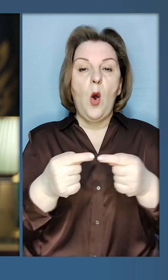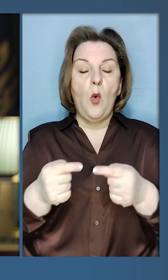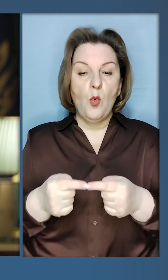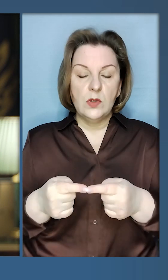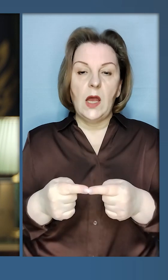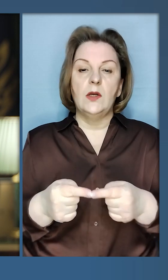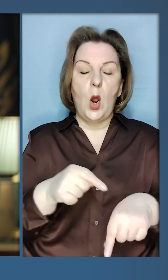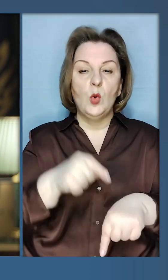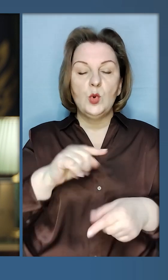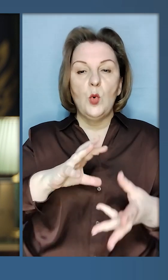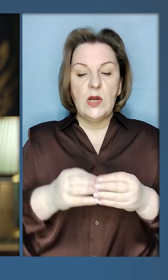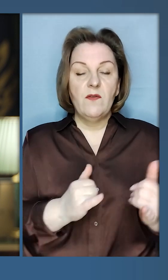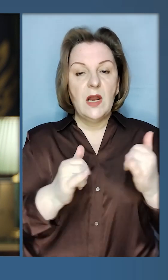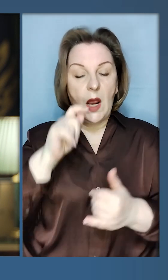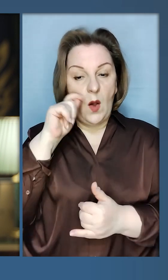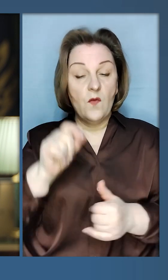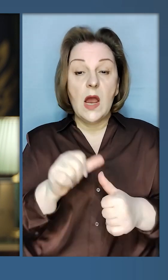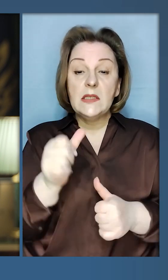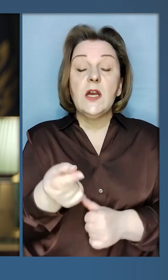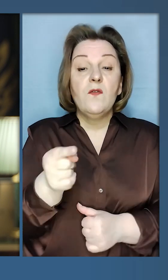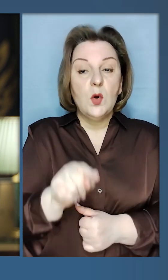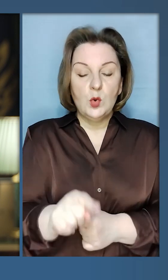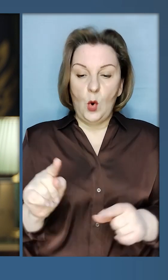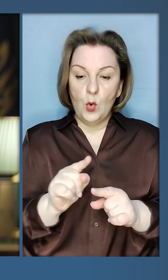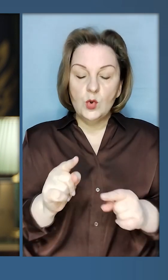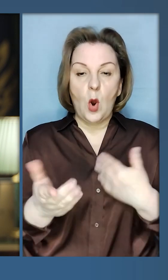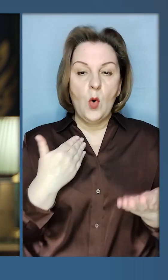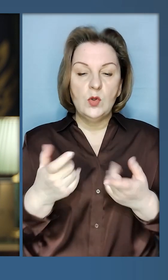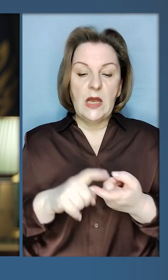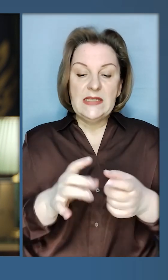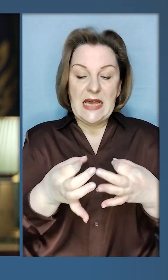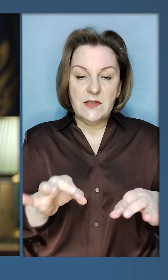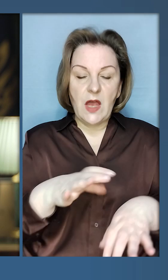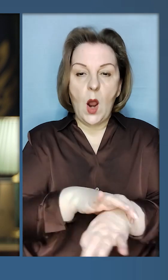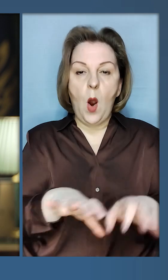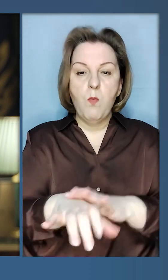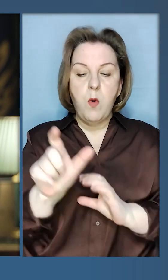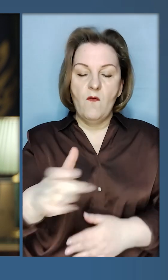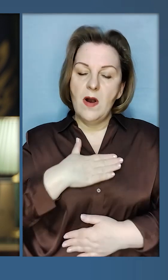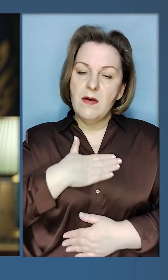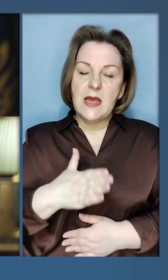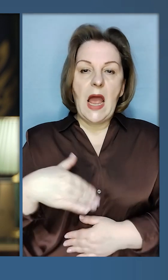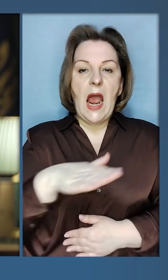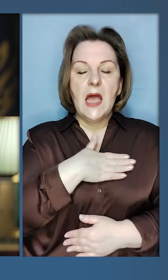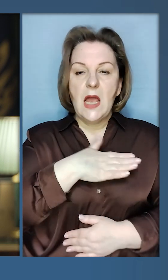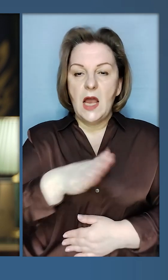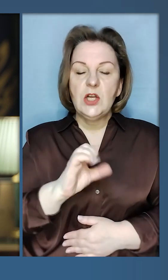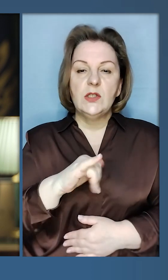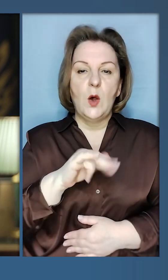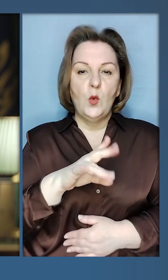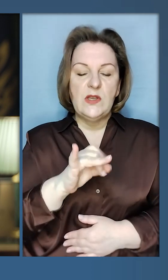конкретний і чутливий результат для українців, зокрема у тому, що стосується звільнення полонених. Я дякую нашим